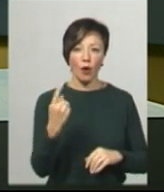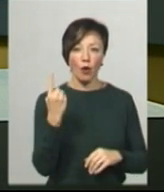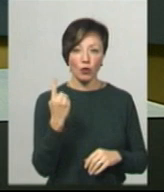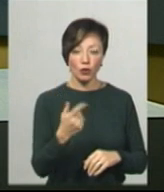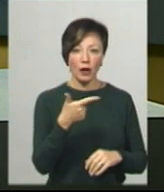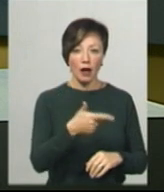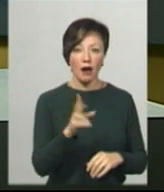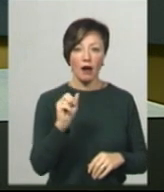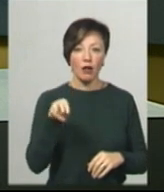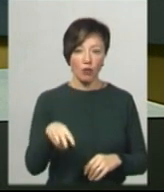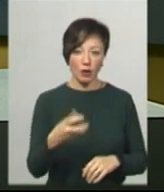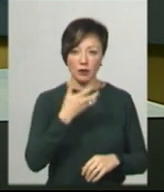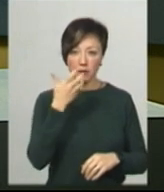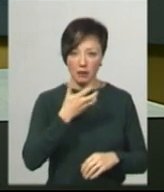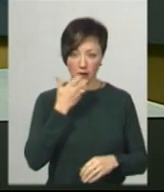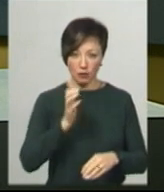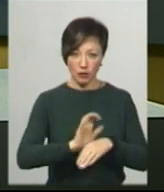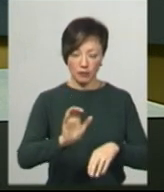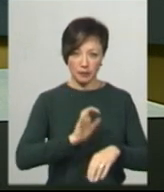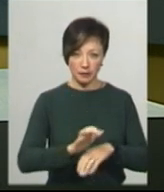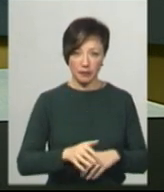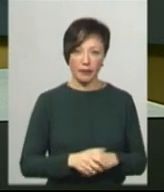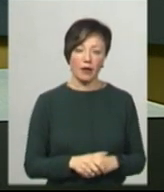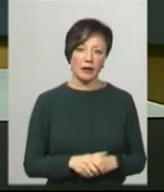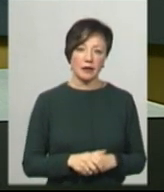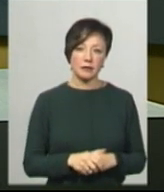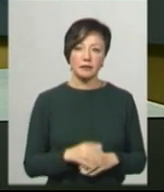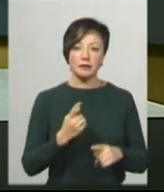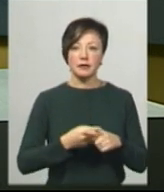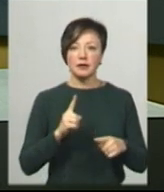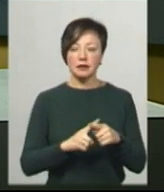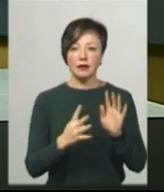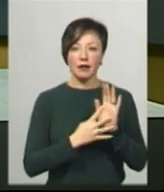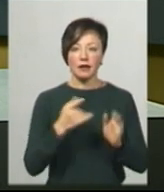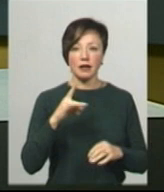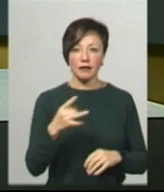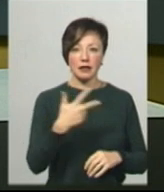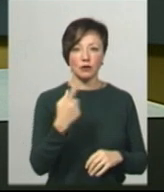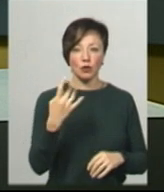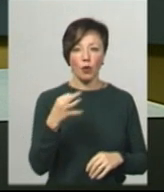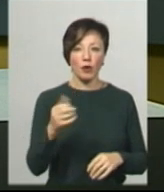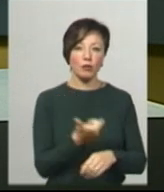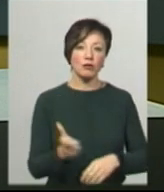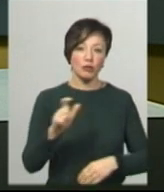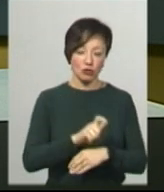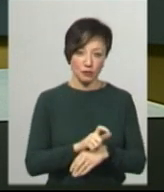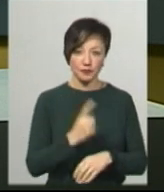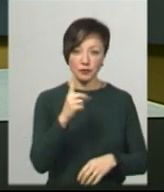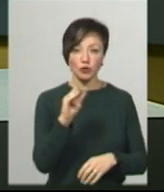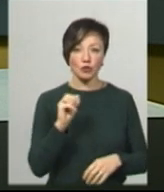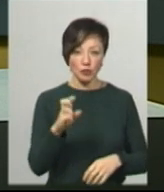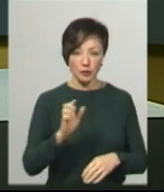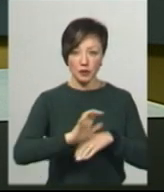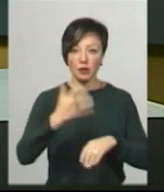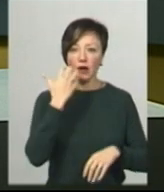одну гігакалорію за послуги з постачання теплової енергії. Це на 9 гривень 31 копійку більше. За один кубометр